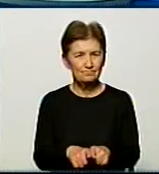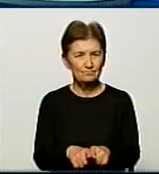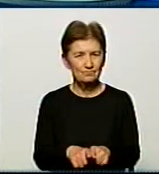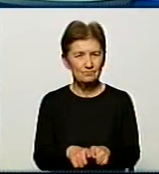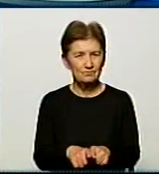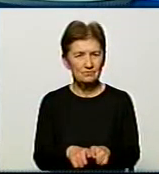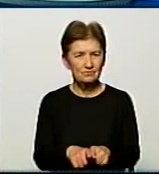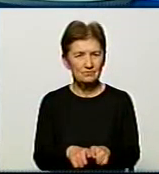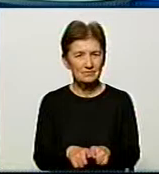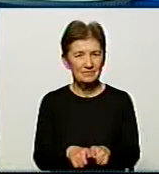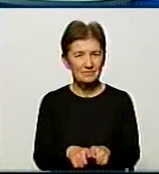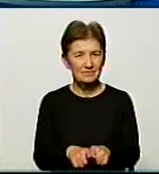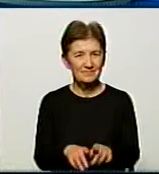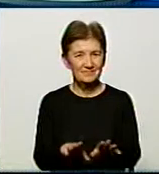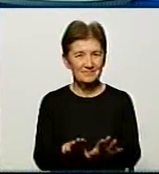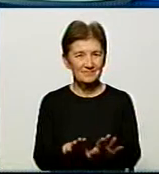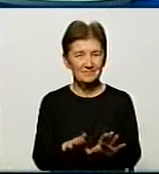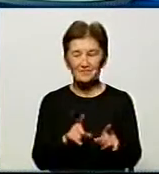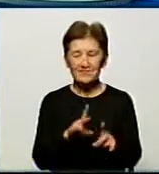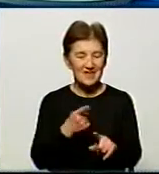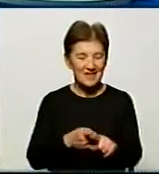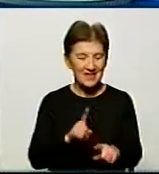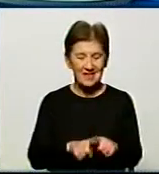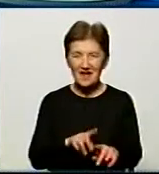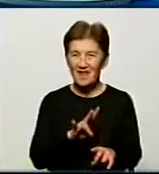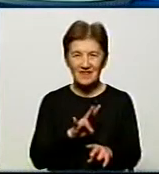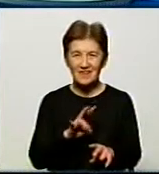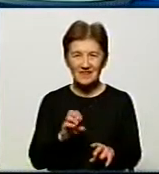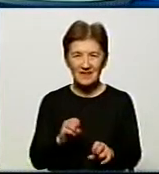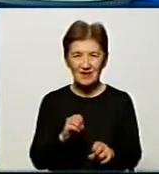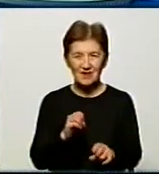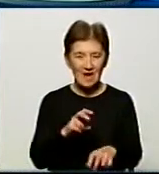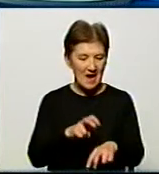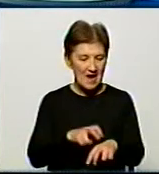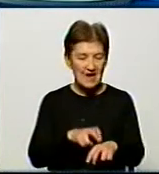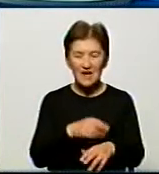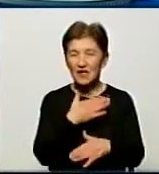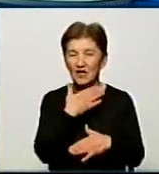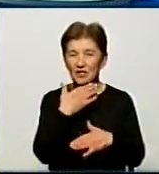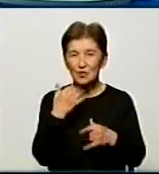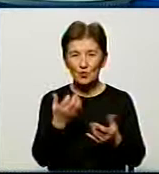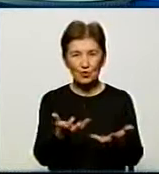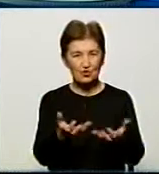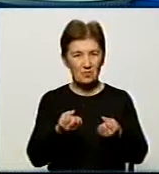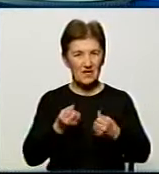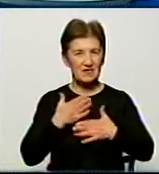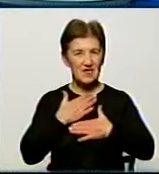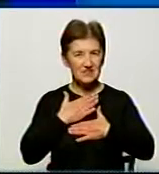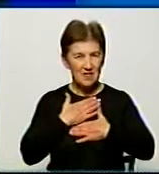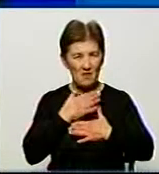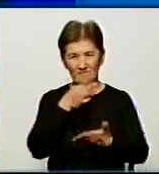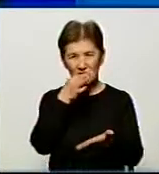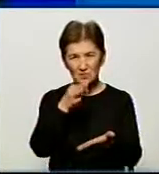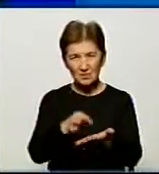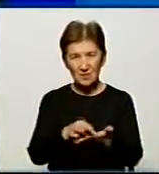Які не шкодять? Добре, давай на цьому. Ні, не шкодять. Можливо, лікар не хоче брати на себе відповідальність за